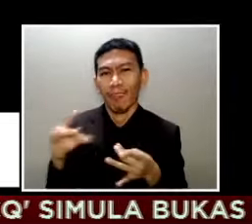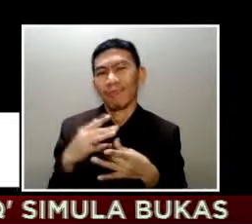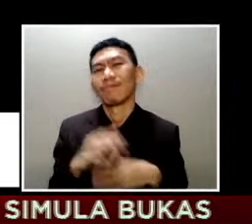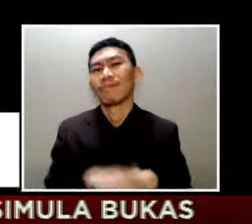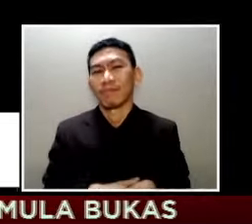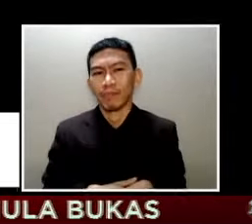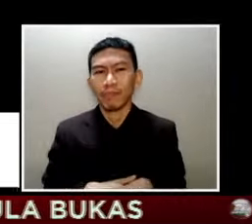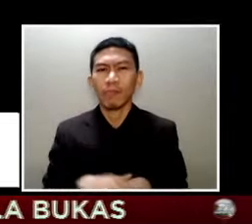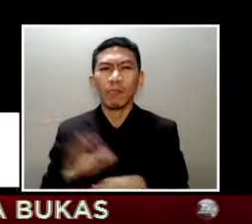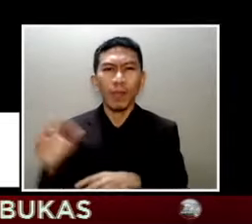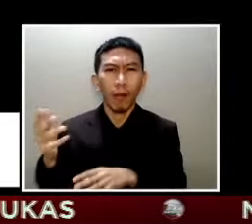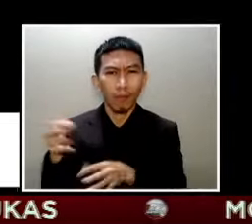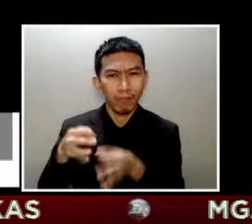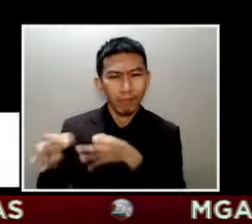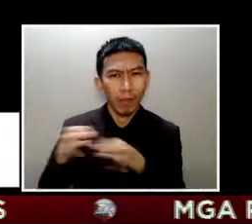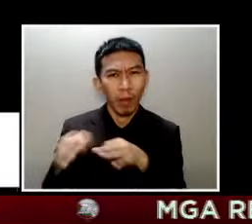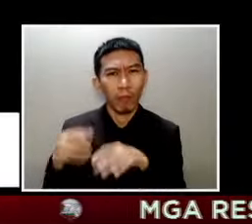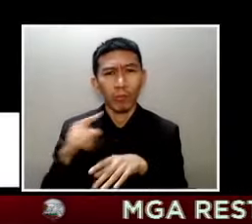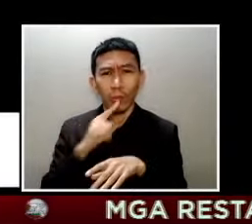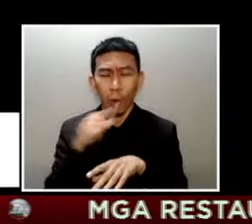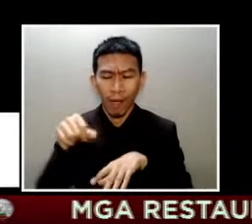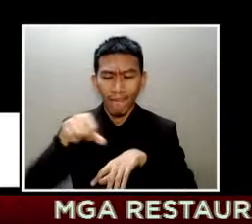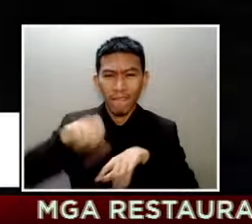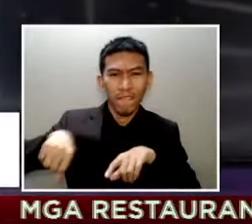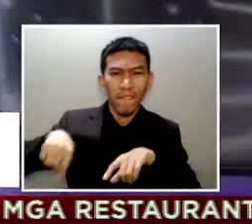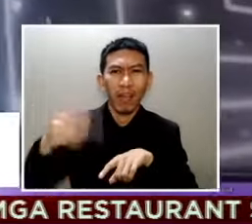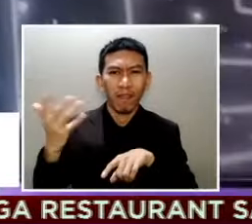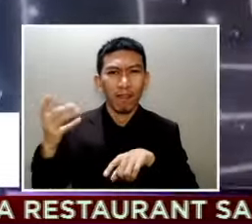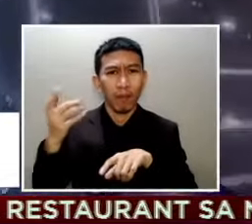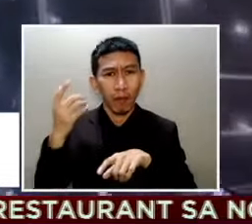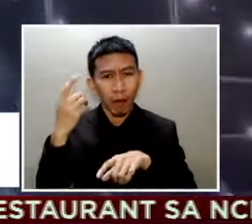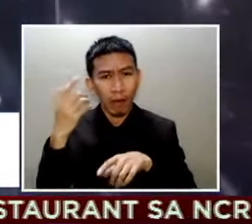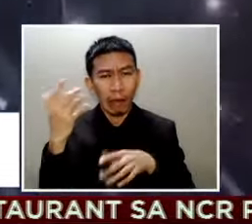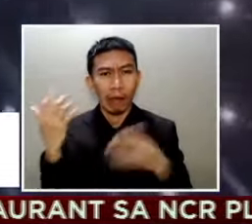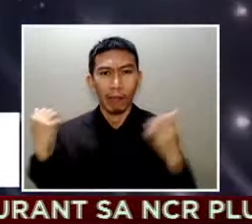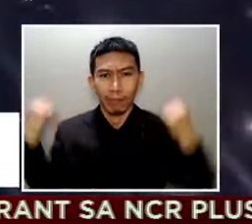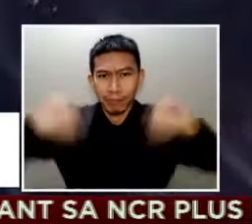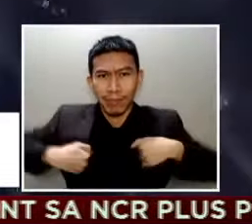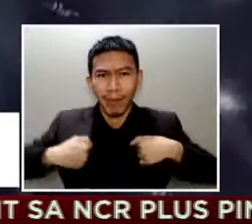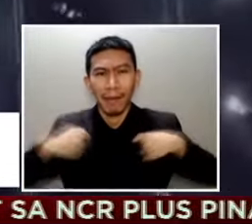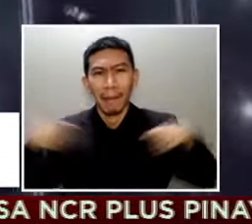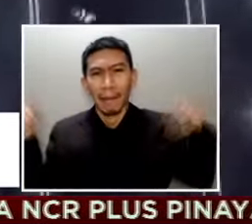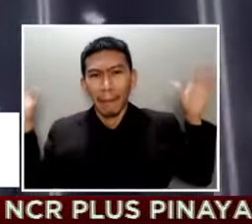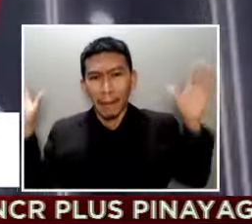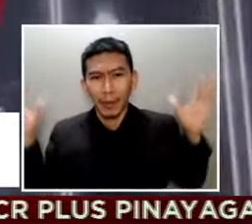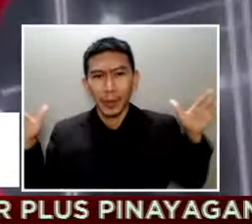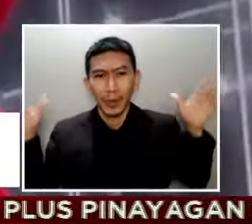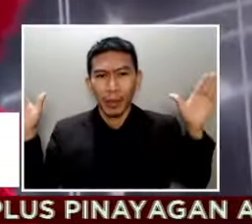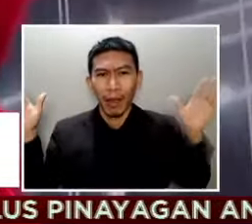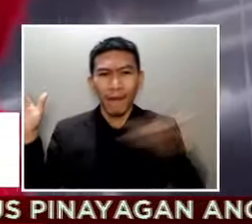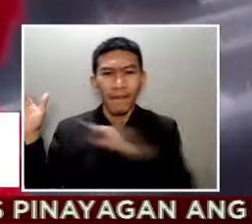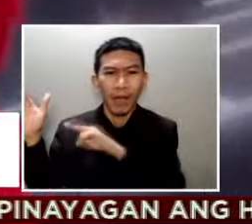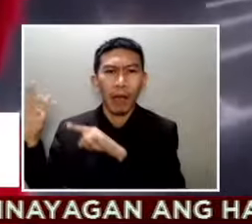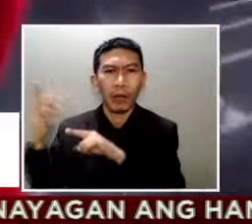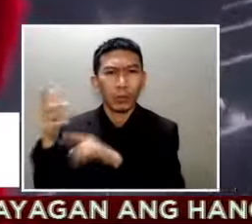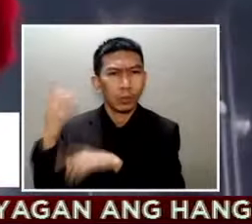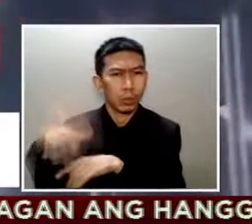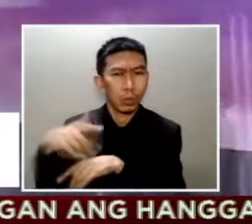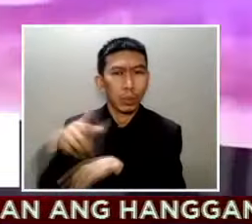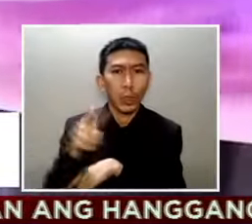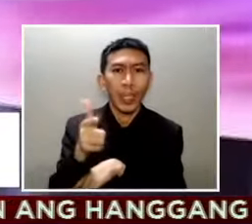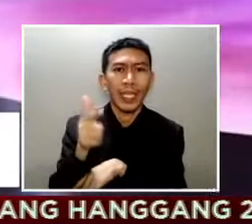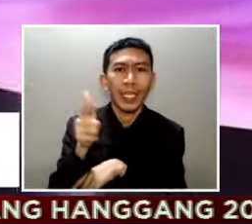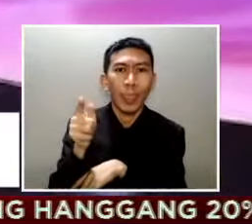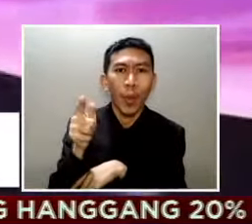nasugatan pa siya habang sinusuot ang pakpak ng costume, na may bigat na 21 kilos o katumbas ng halos